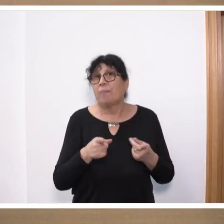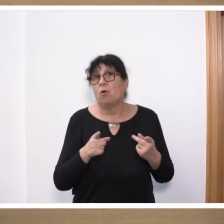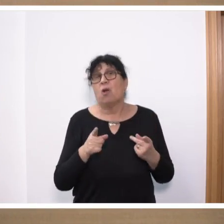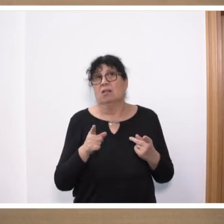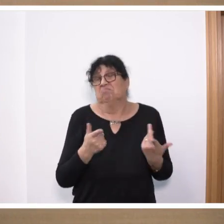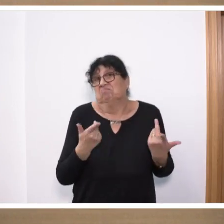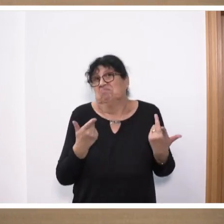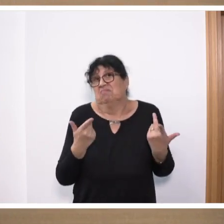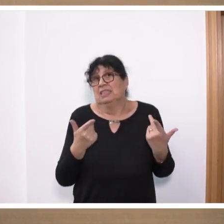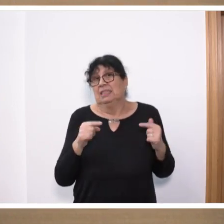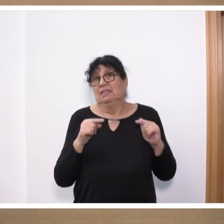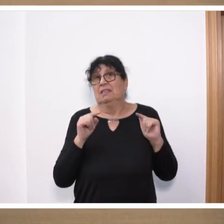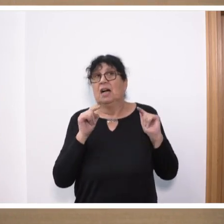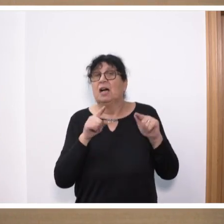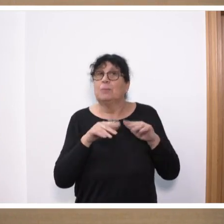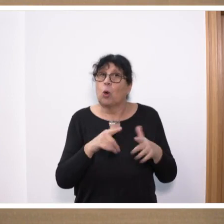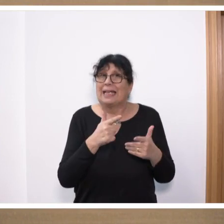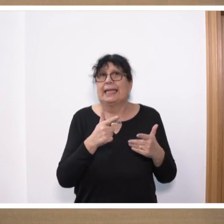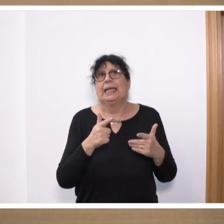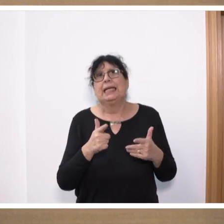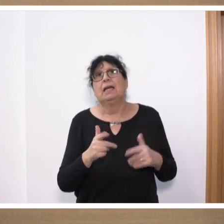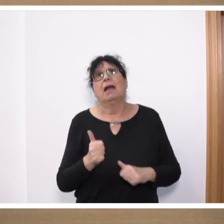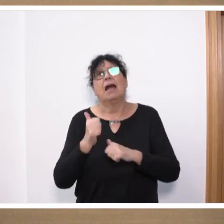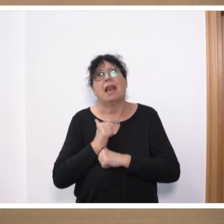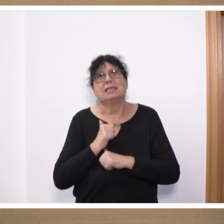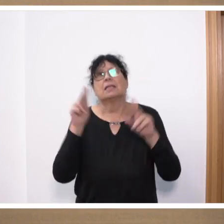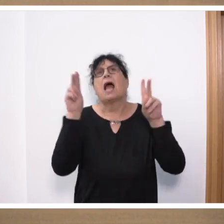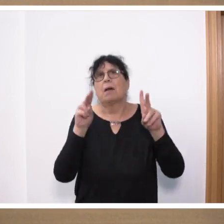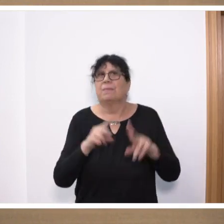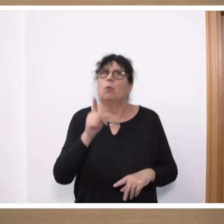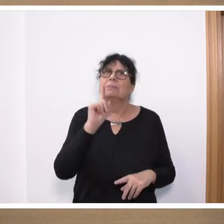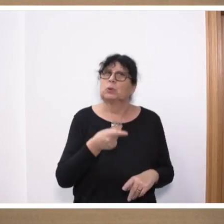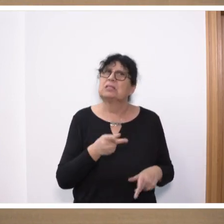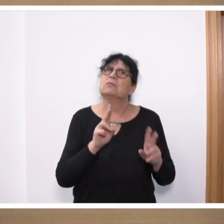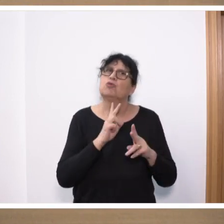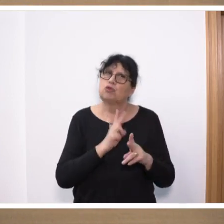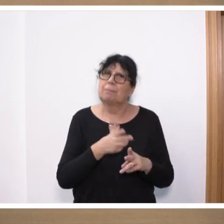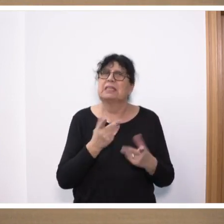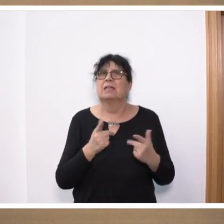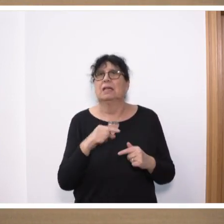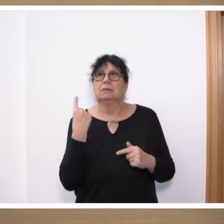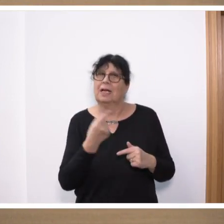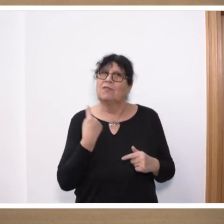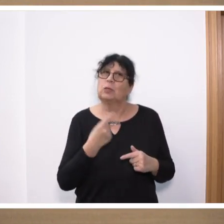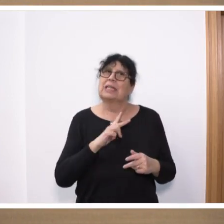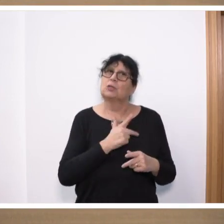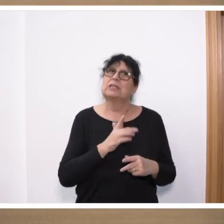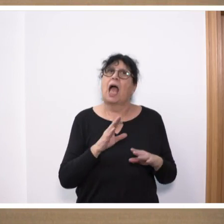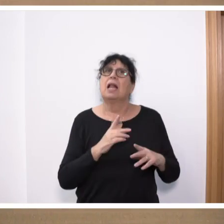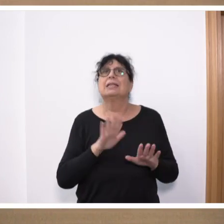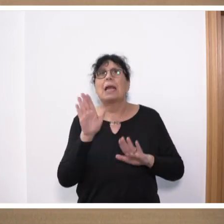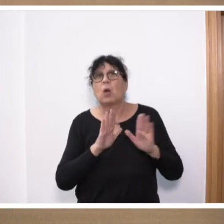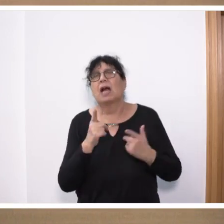unbenommen, dass Bürokratielasten abgebaut werden müssen. Für uns Sozialdemokraten ist es jedoch wichtig,